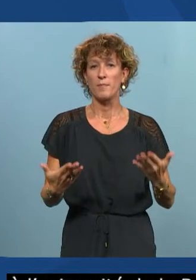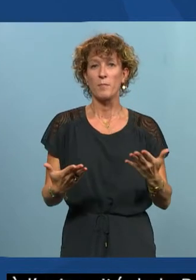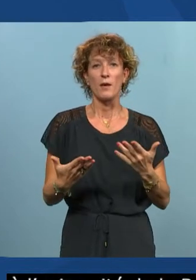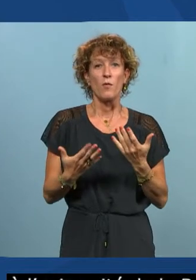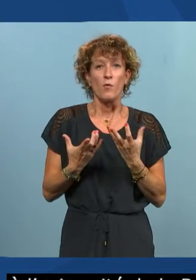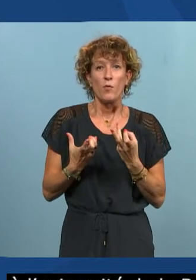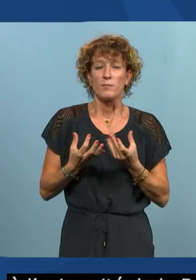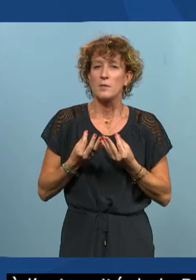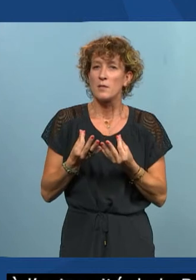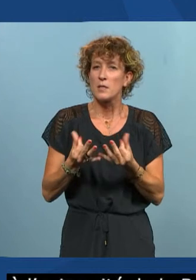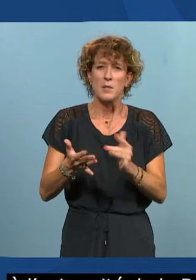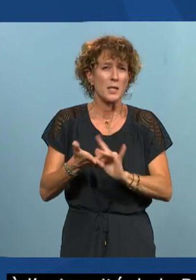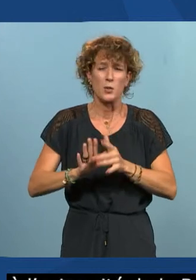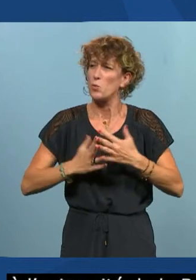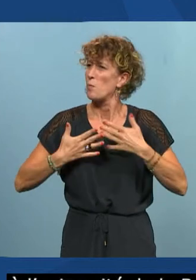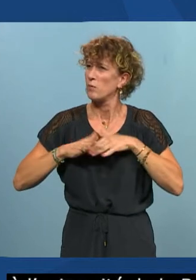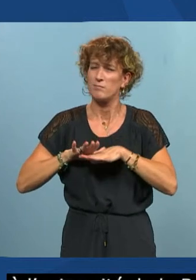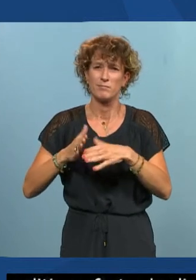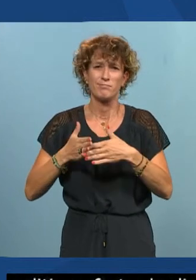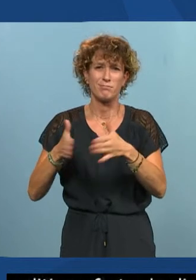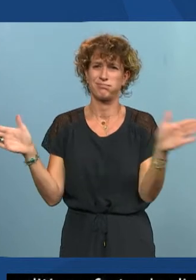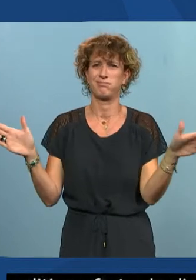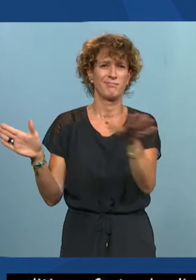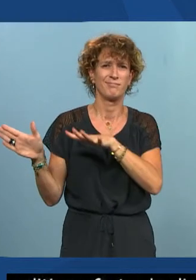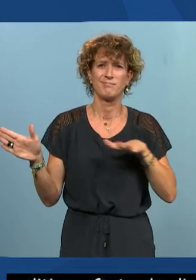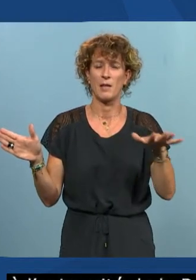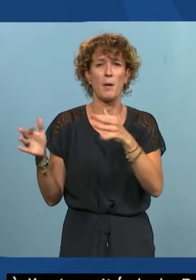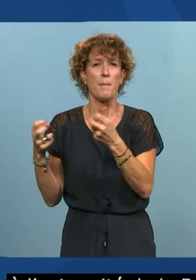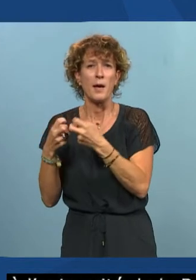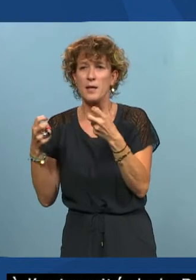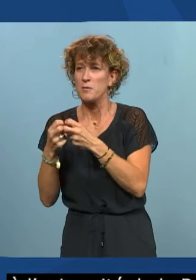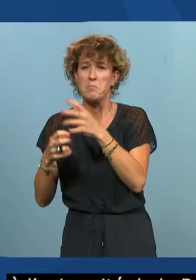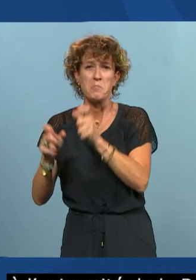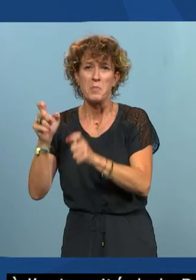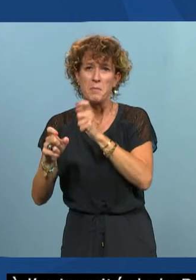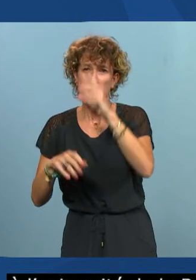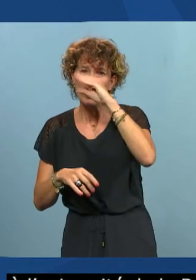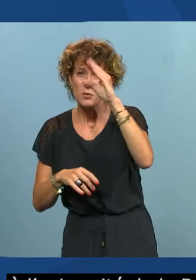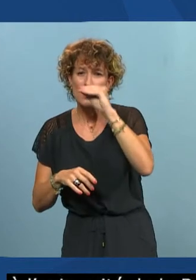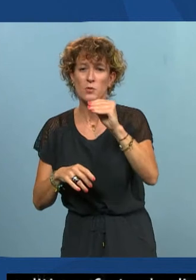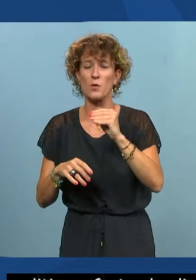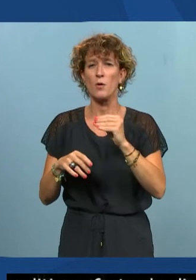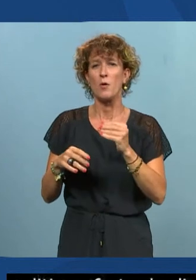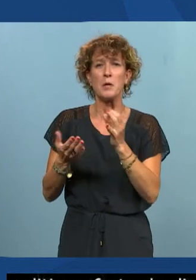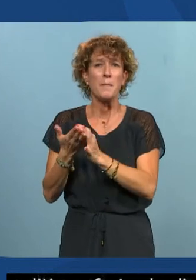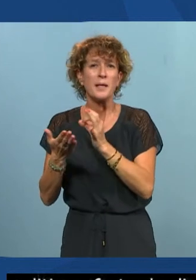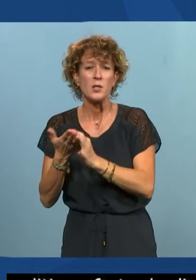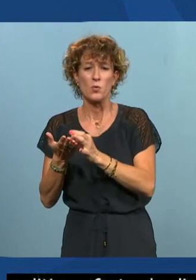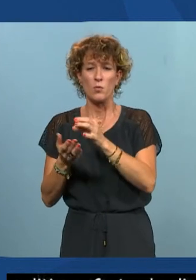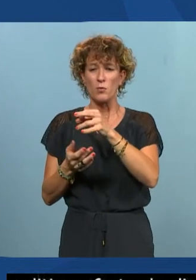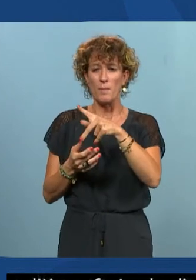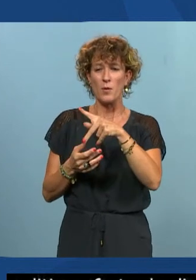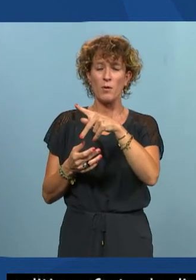sensibiliser tout le monde à la cause. Les étudiants, par exemple, à travers des certifications comme PIX, qui intègrent des aspects, justement,